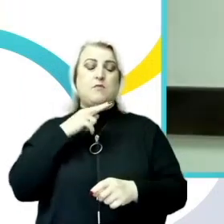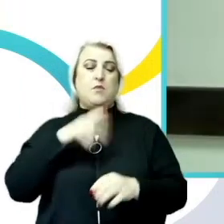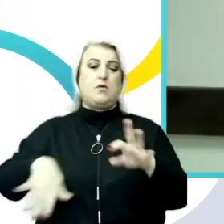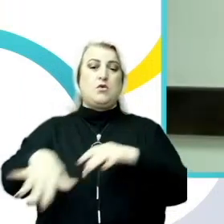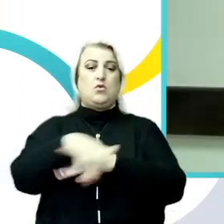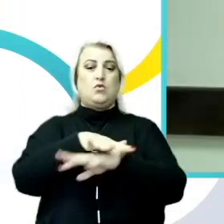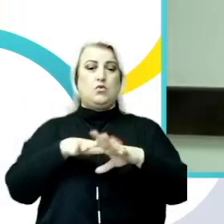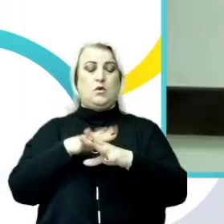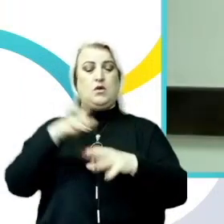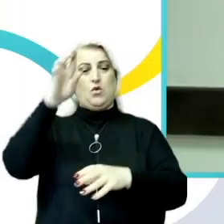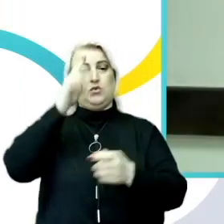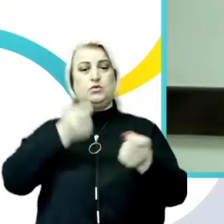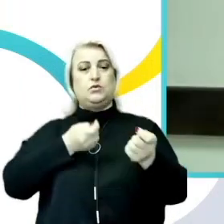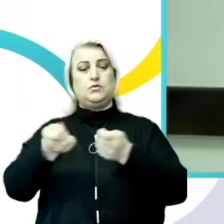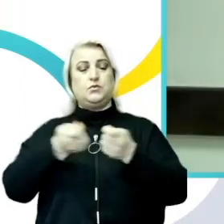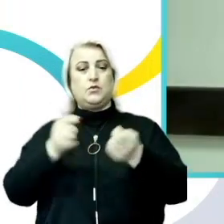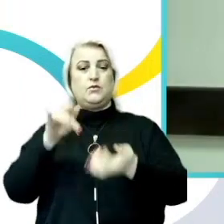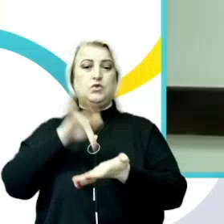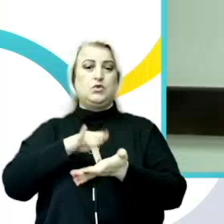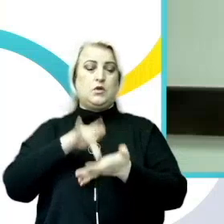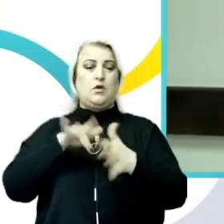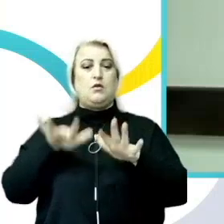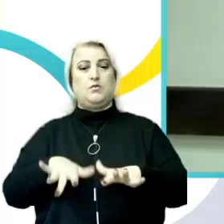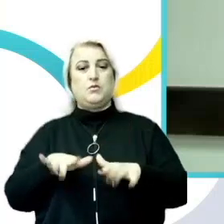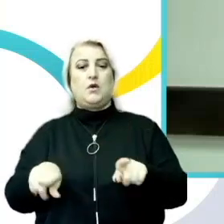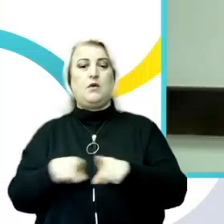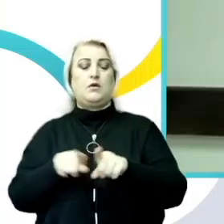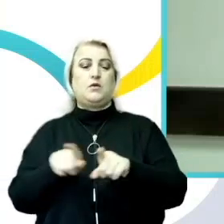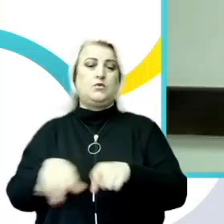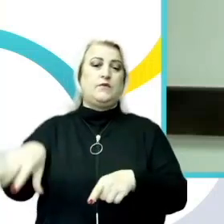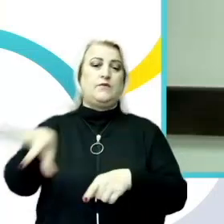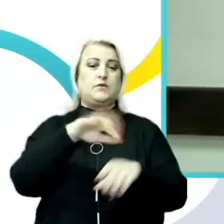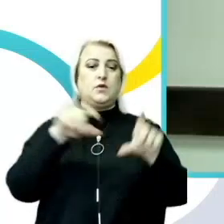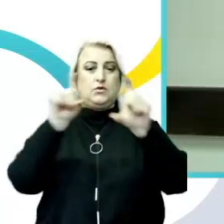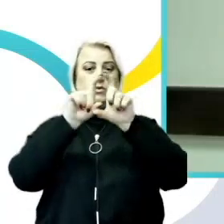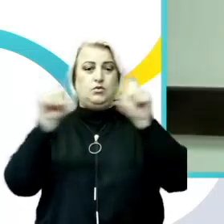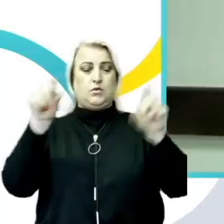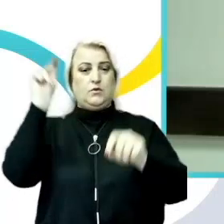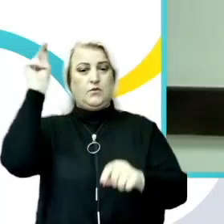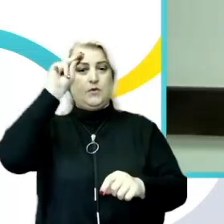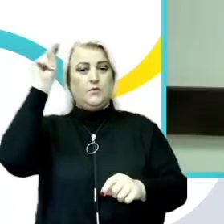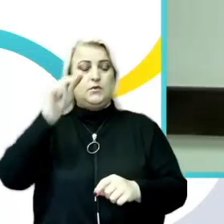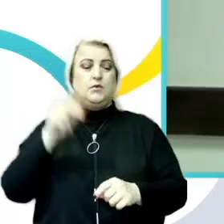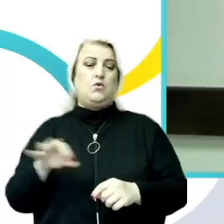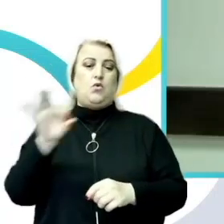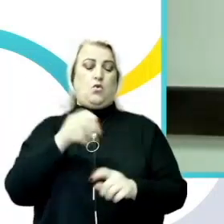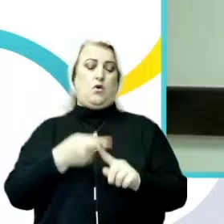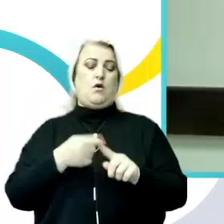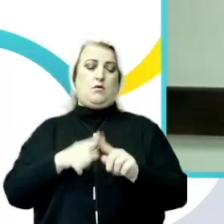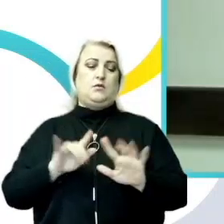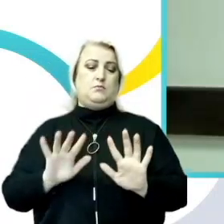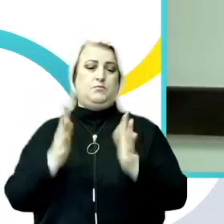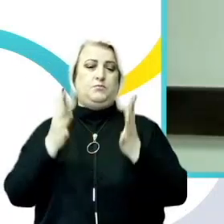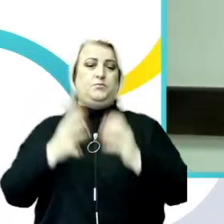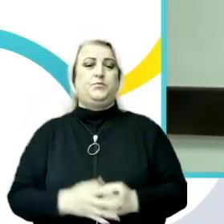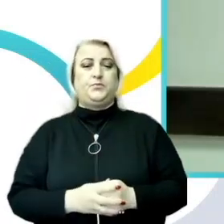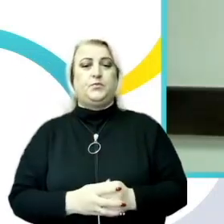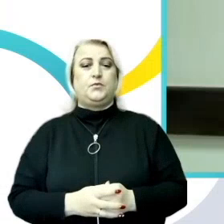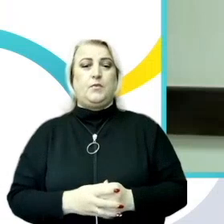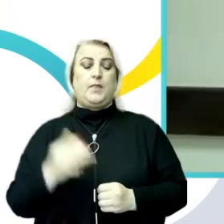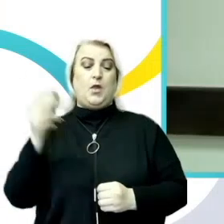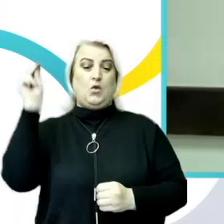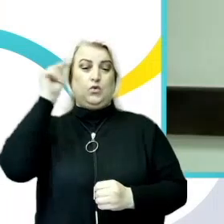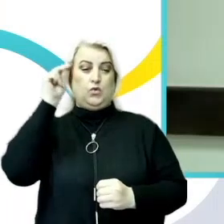autorităților publice, centrale și locale, dar și a tuturor instituțiilor de învățământ asupra acestui fenomen. Un studiu